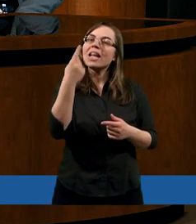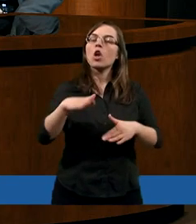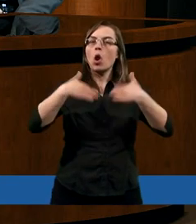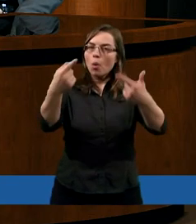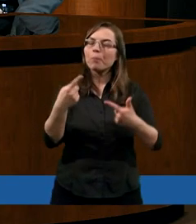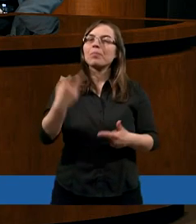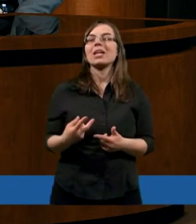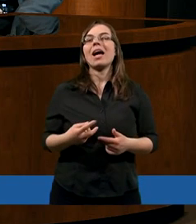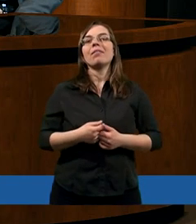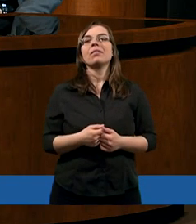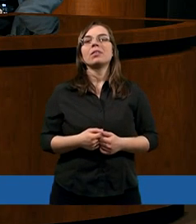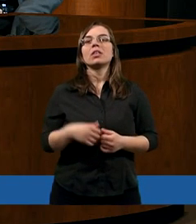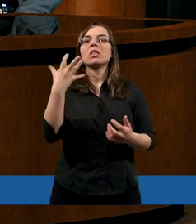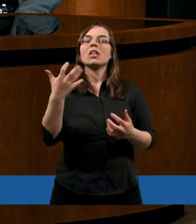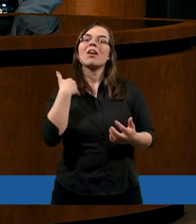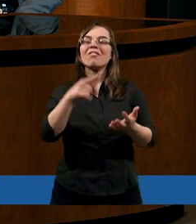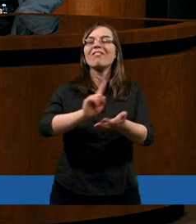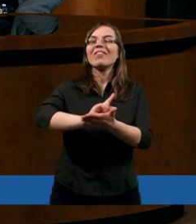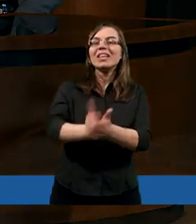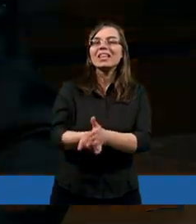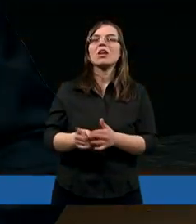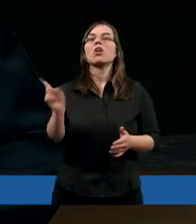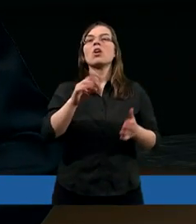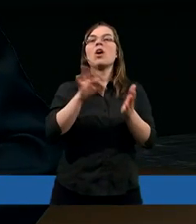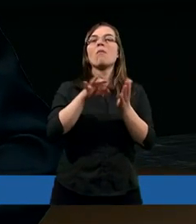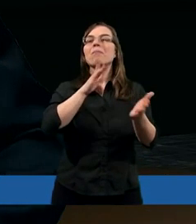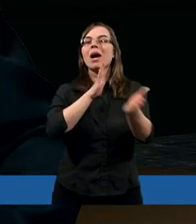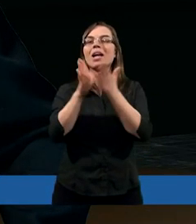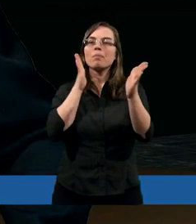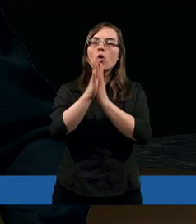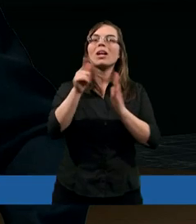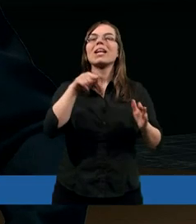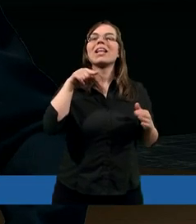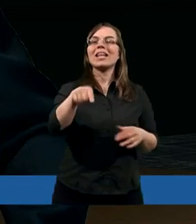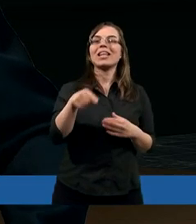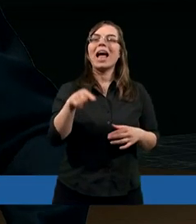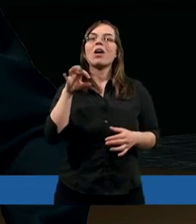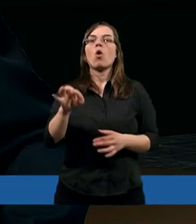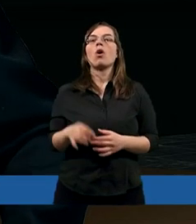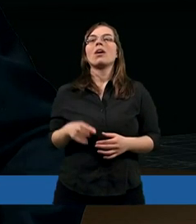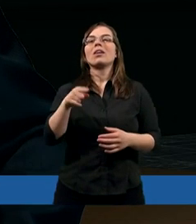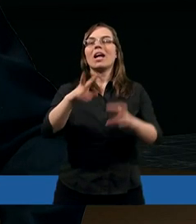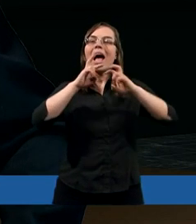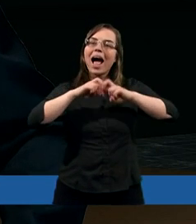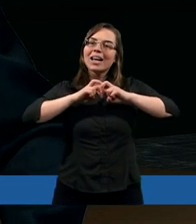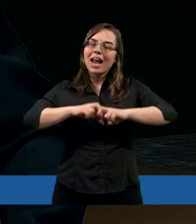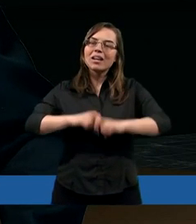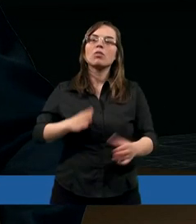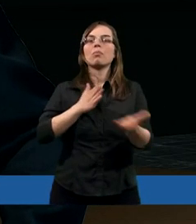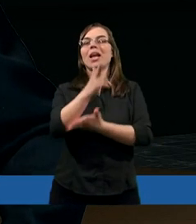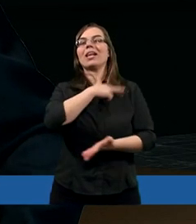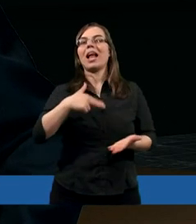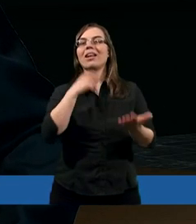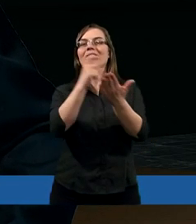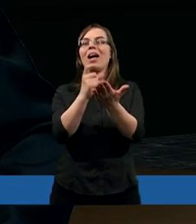która wynika już bezpośrednio z tego analizowanego przez nas